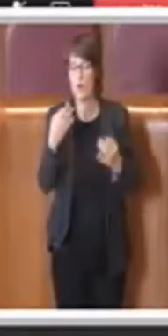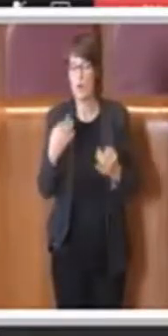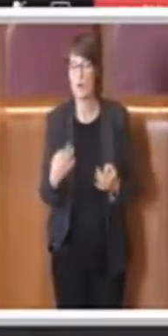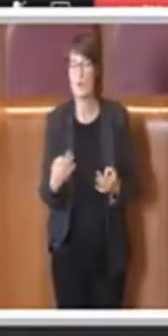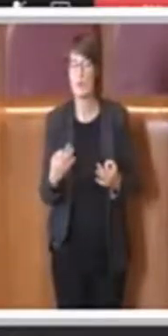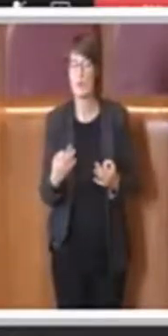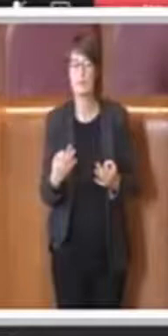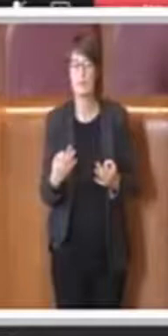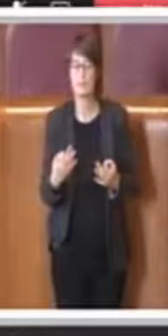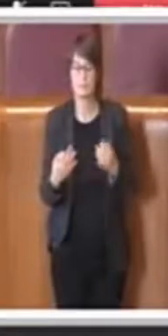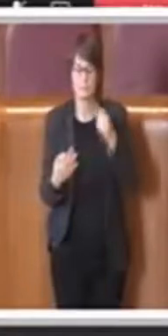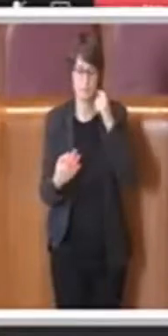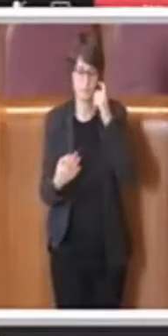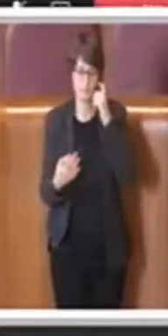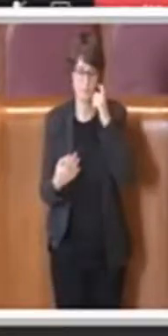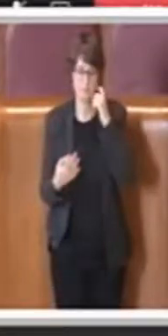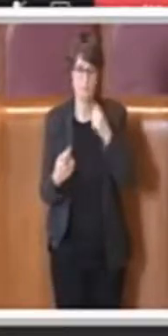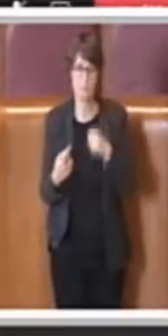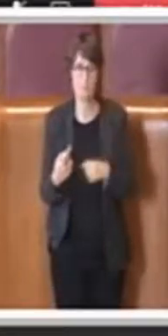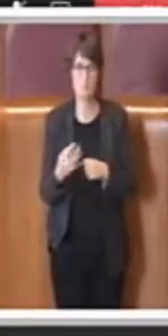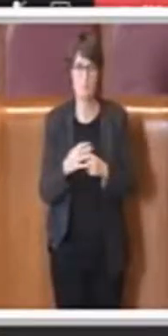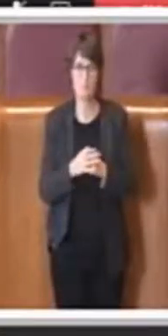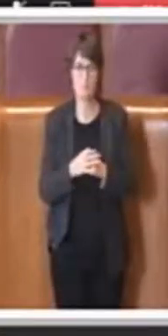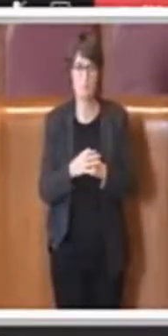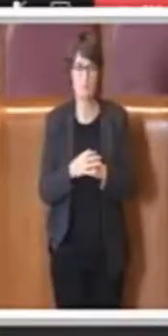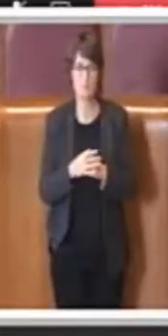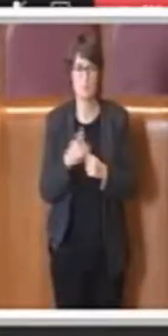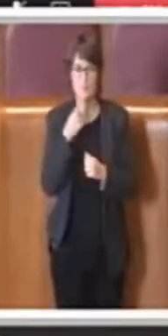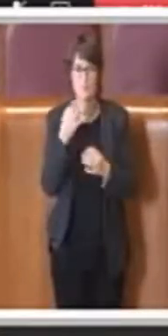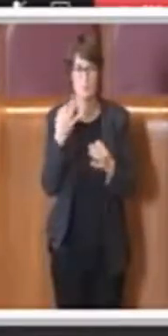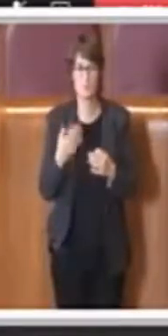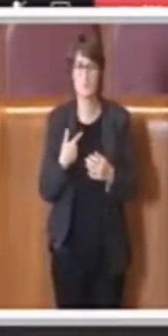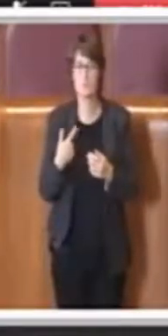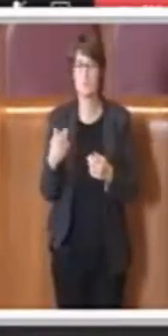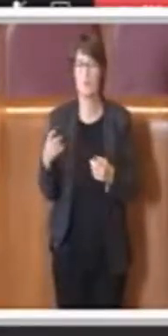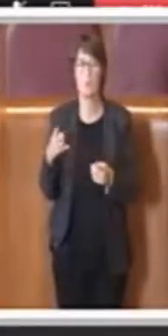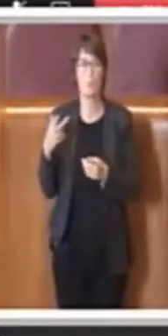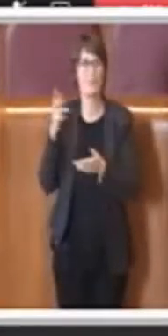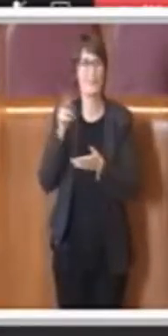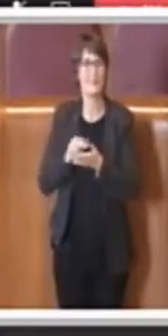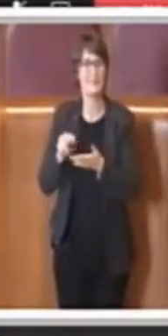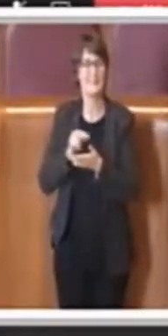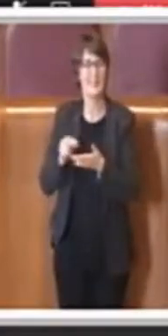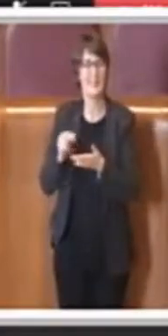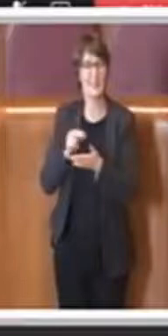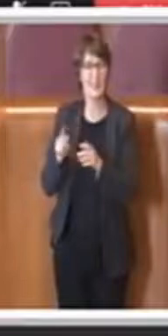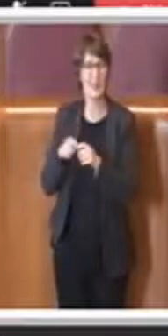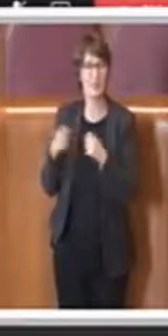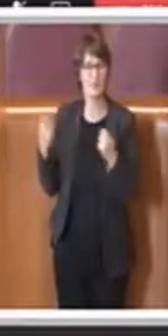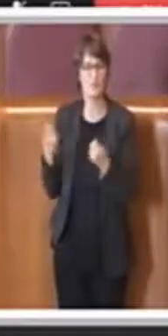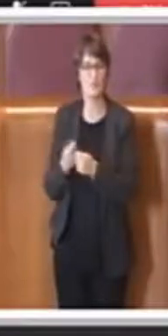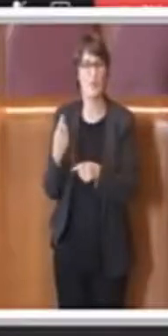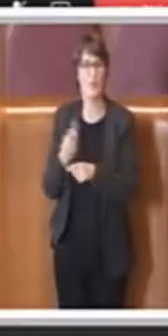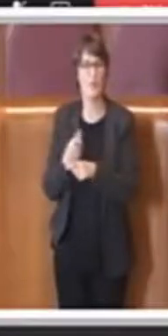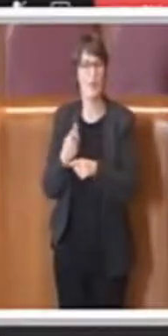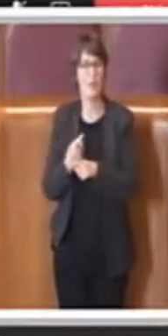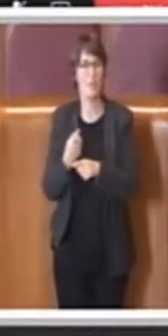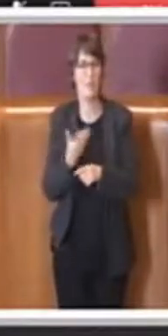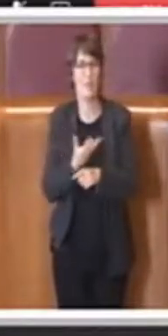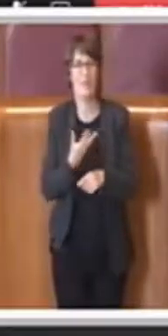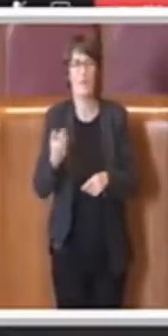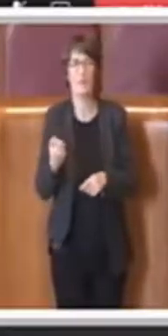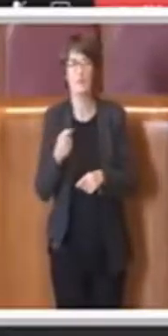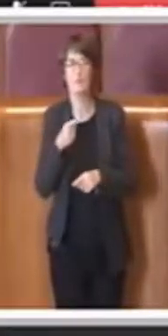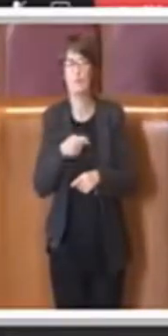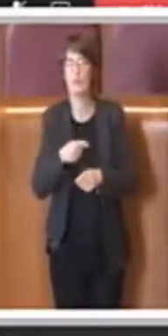in cui il Segretariato Generale debba ricevere la data di avvio ed